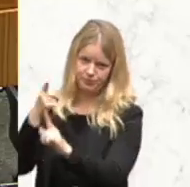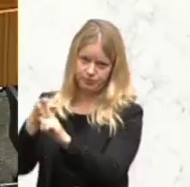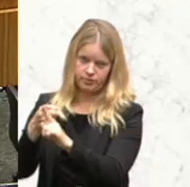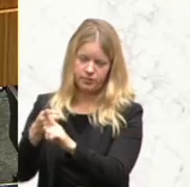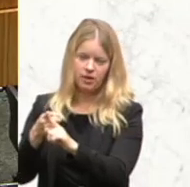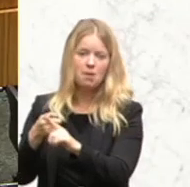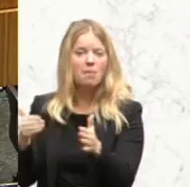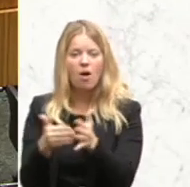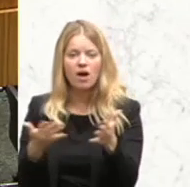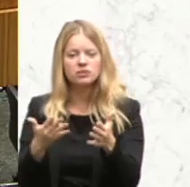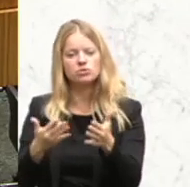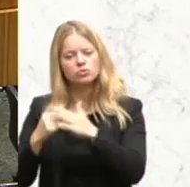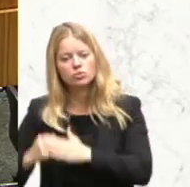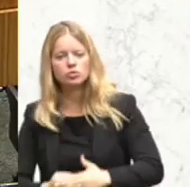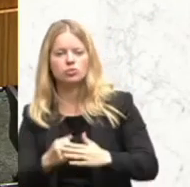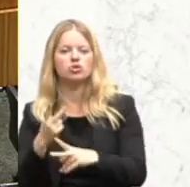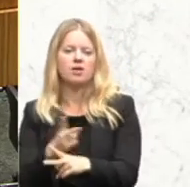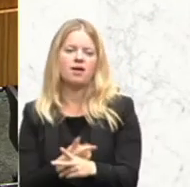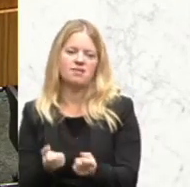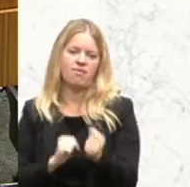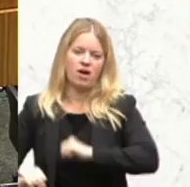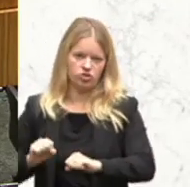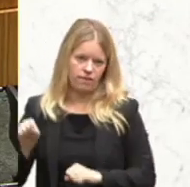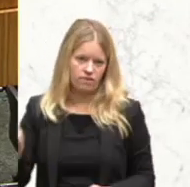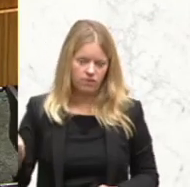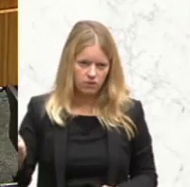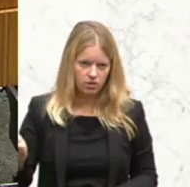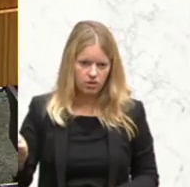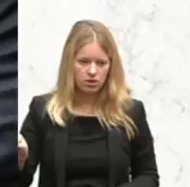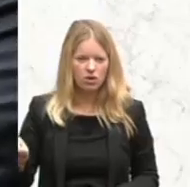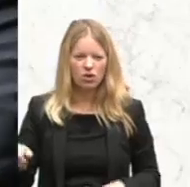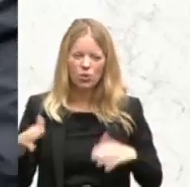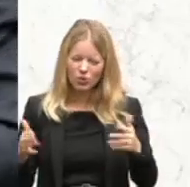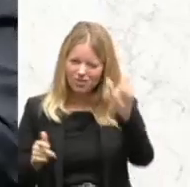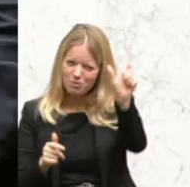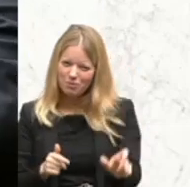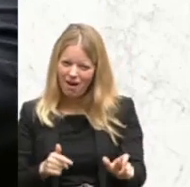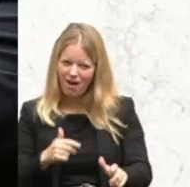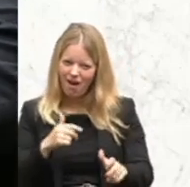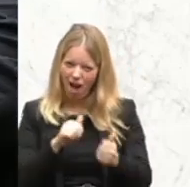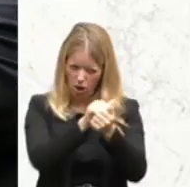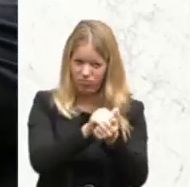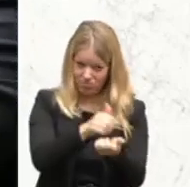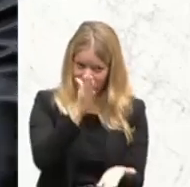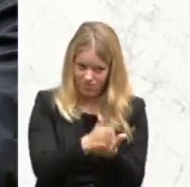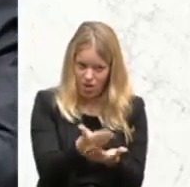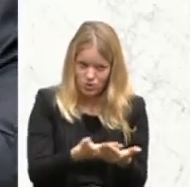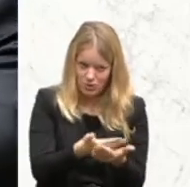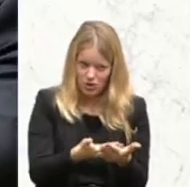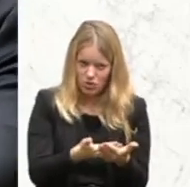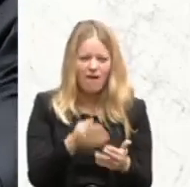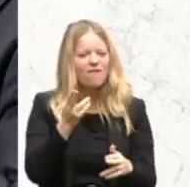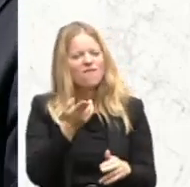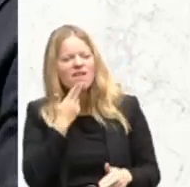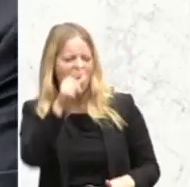dringend. Und zur Rückkehr der ausgebildeten Kämpfer ist klar zu sagen, wer unter Verdacht steht,